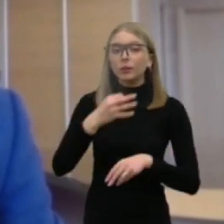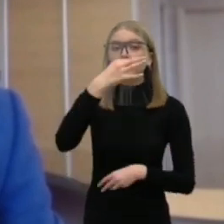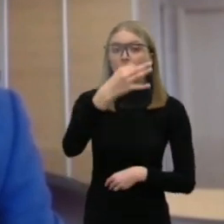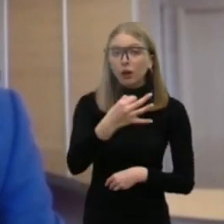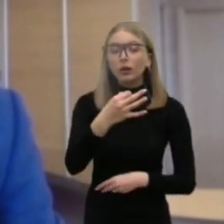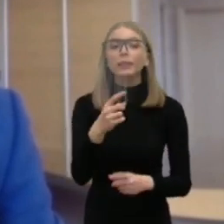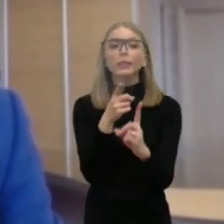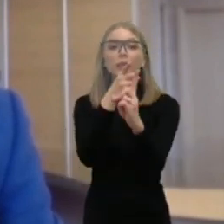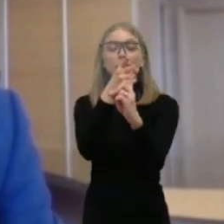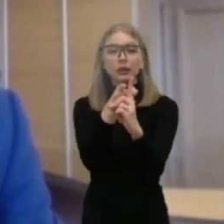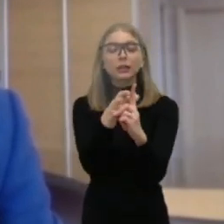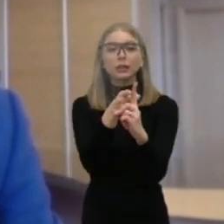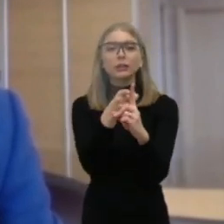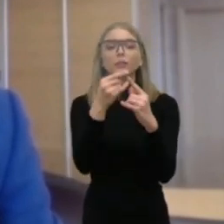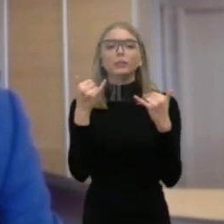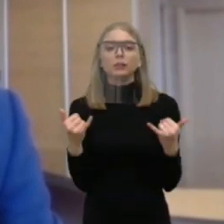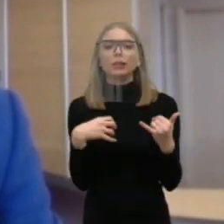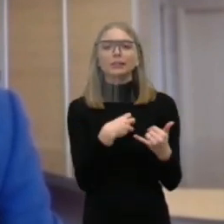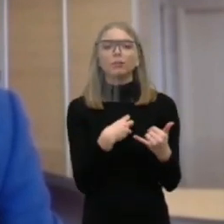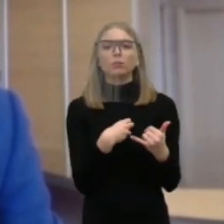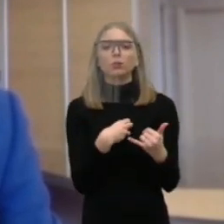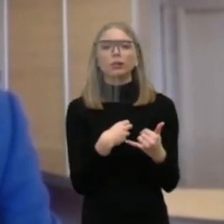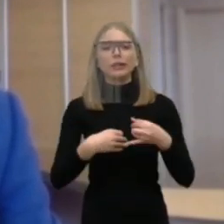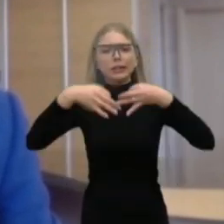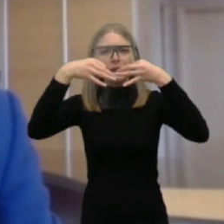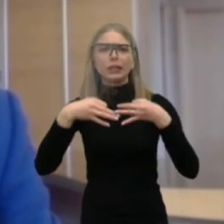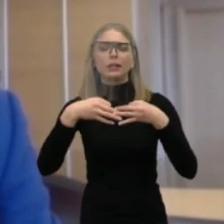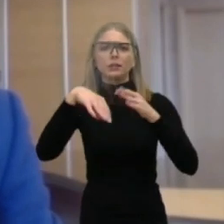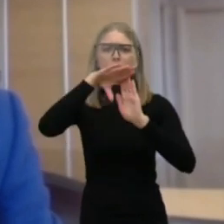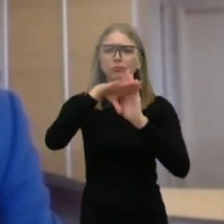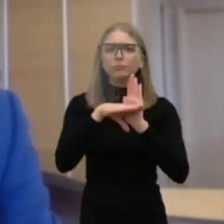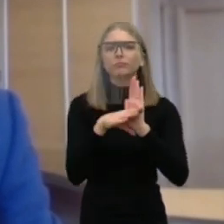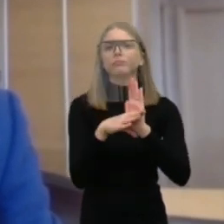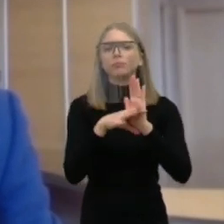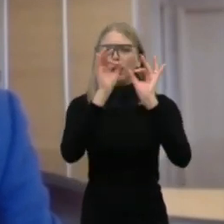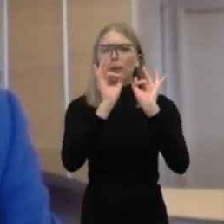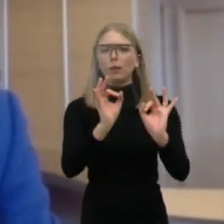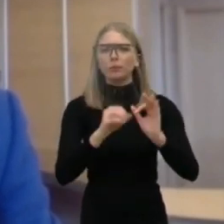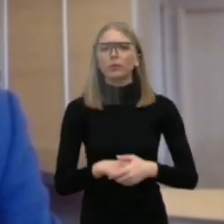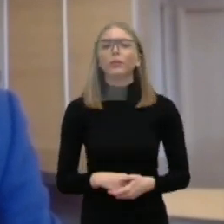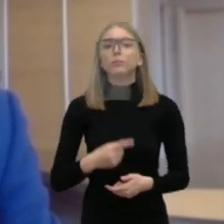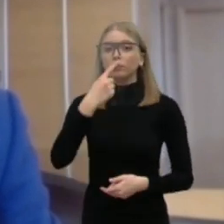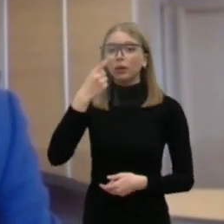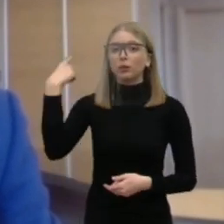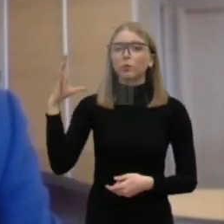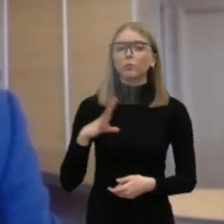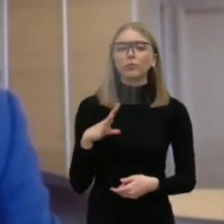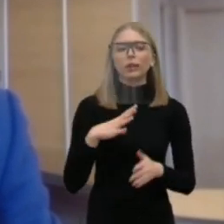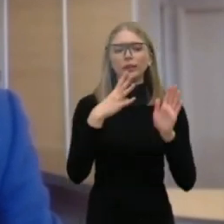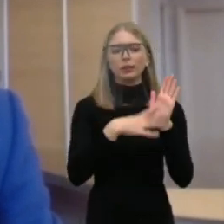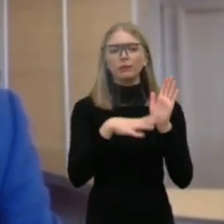teisėje kurą. Per praeitą kadenciją miškų įstatymo pakeitimo iniciatyvų buvo 90.